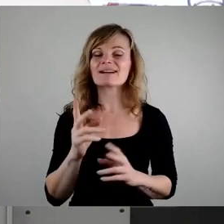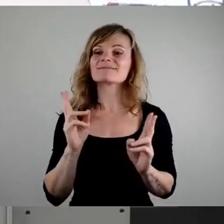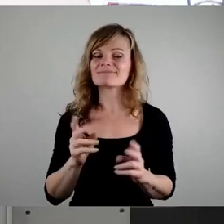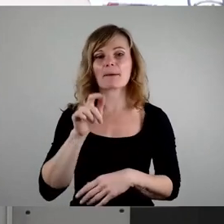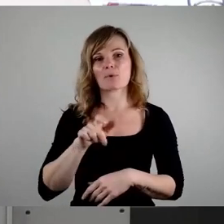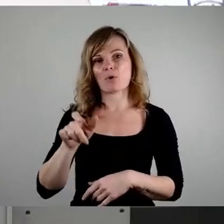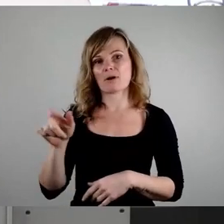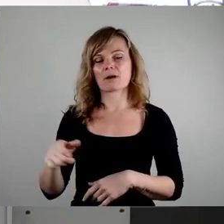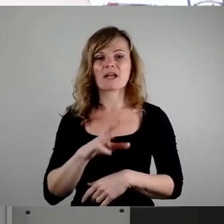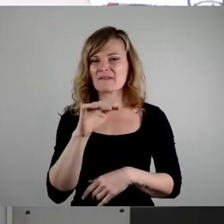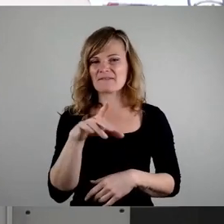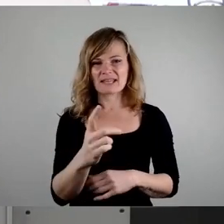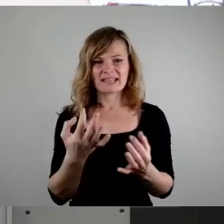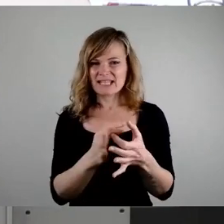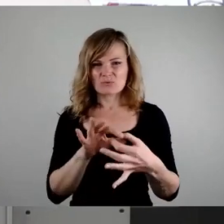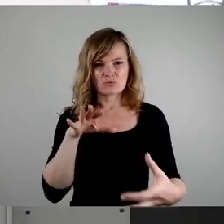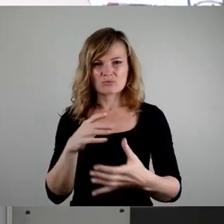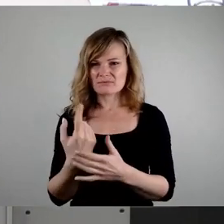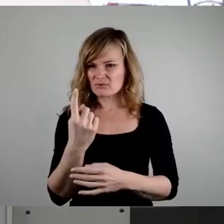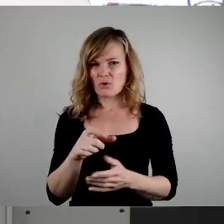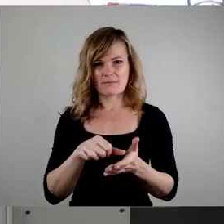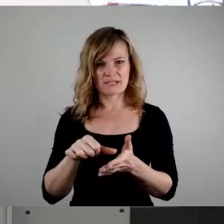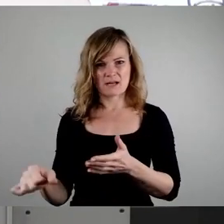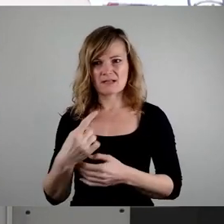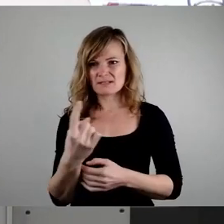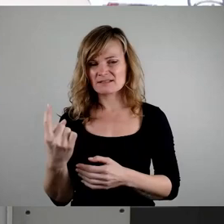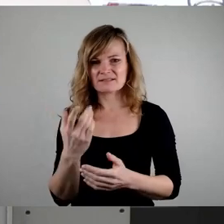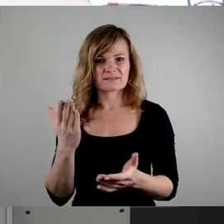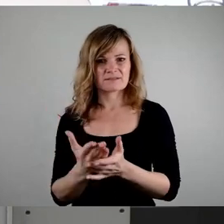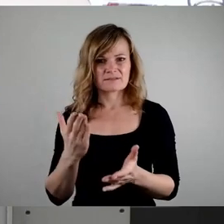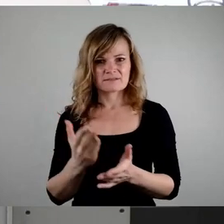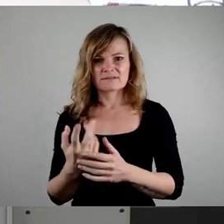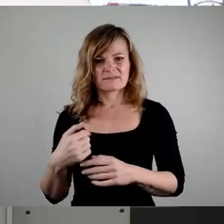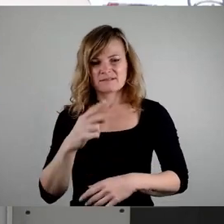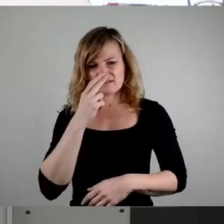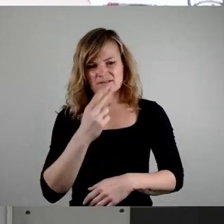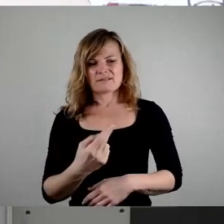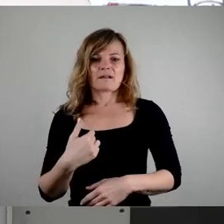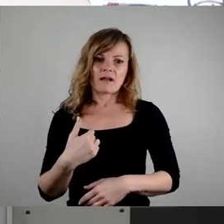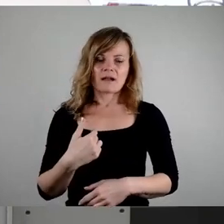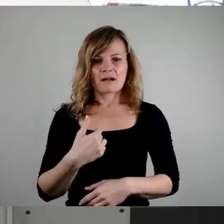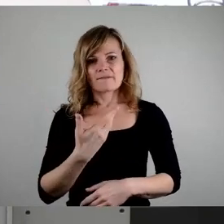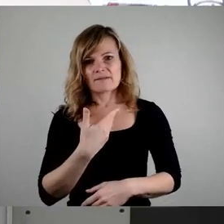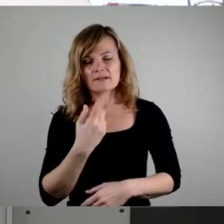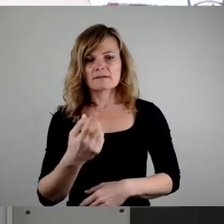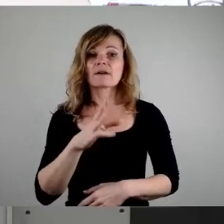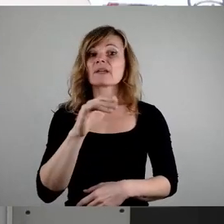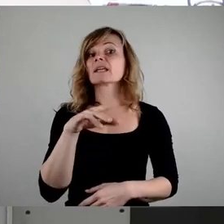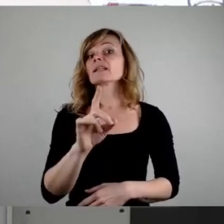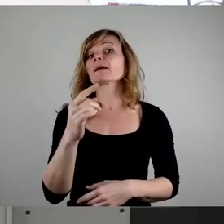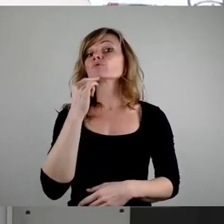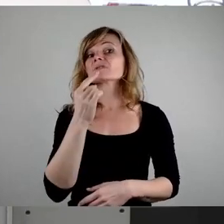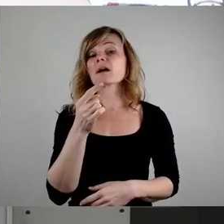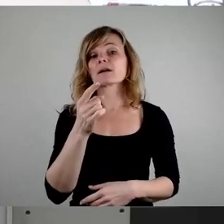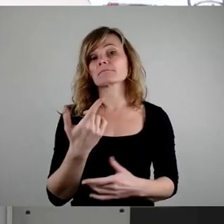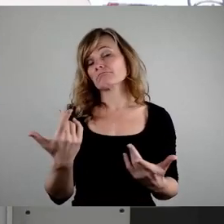mit der WID gar nichts zu tun haben, die sowieso schon nicht gerade im Fan davon sind. Gut, was die WID angeht, muss man sagen, es